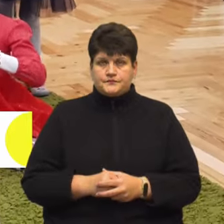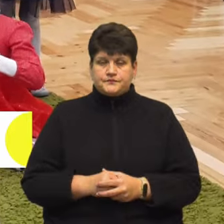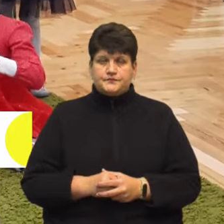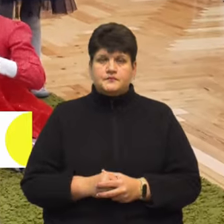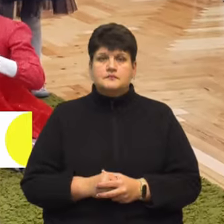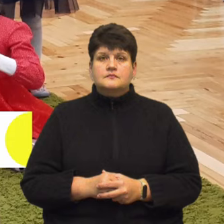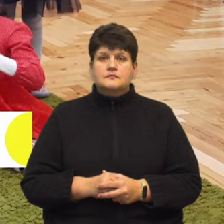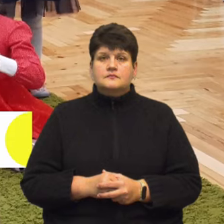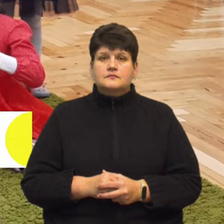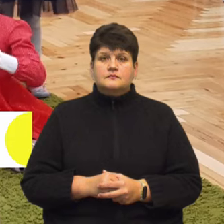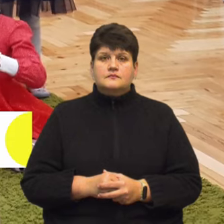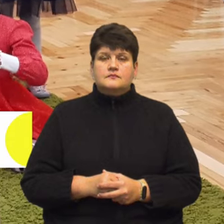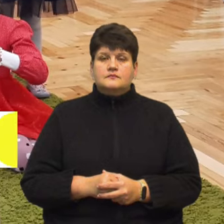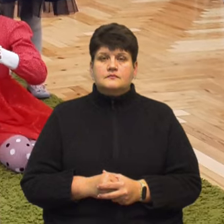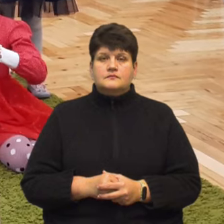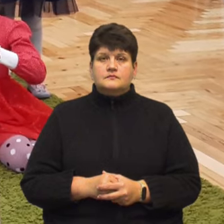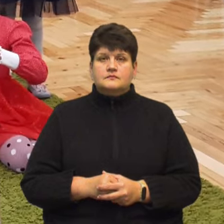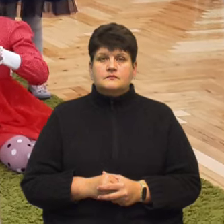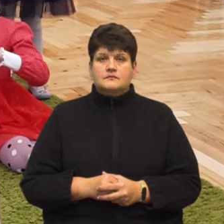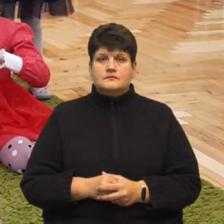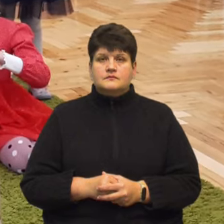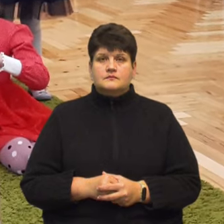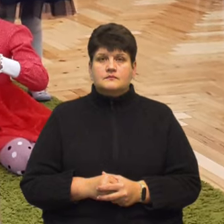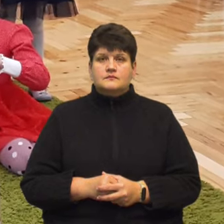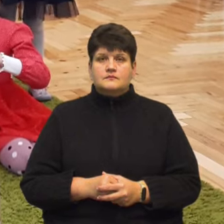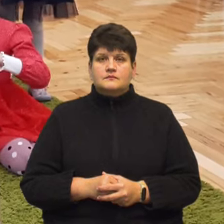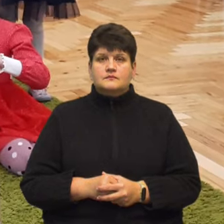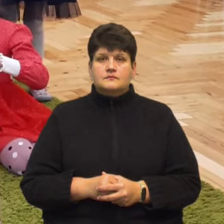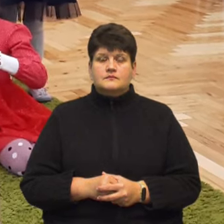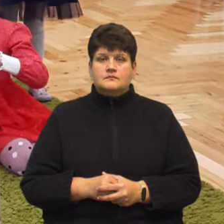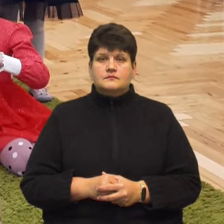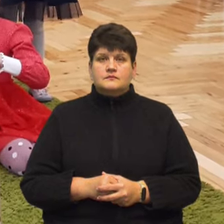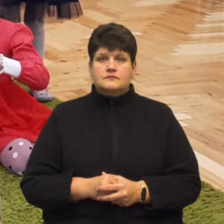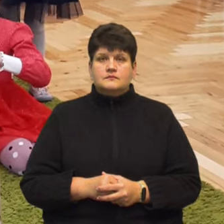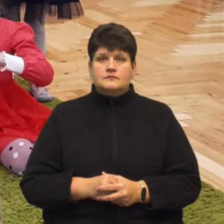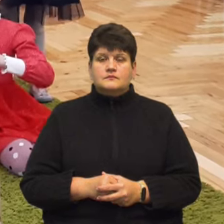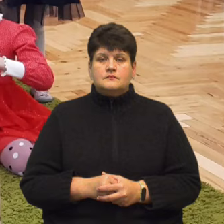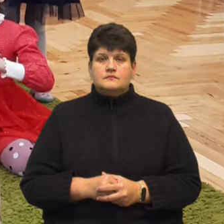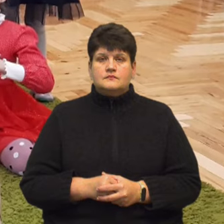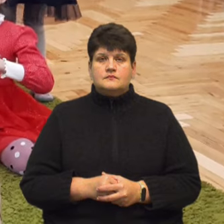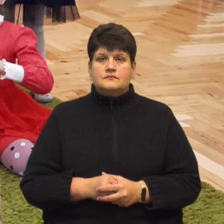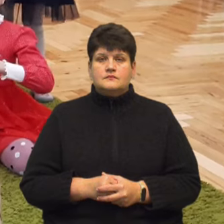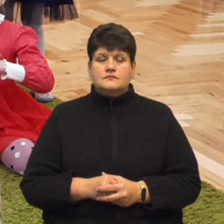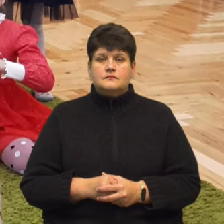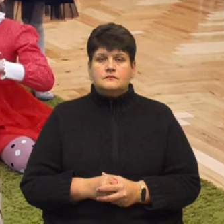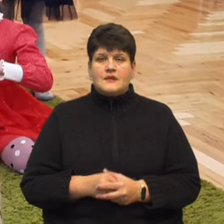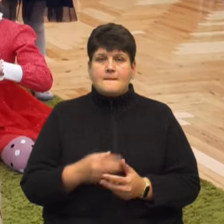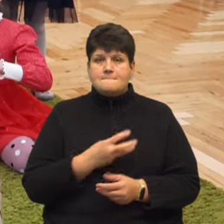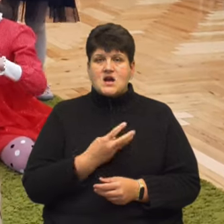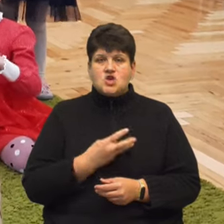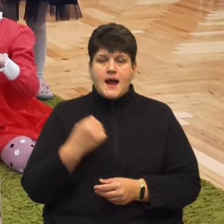Кисіль, Максим Сказків, Суспільні новини, Тернопіль. Максим Сказків, Суспільні